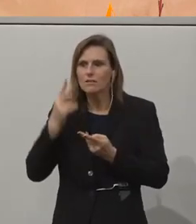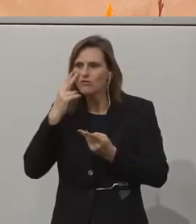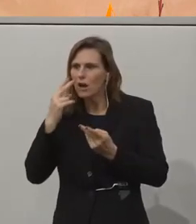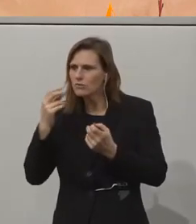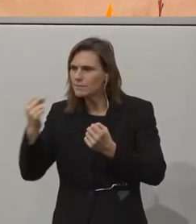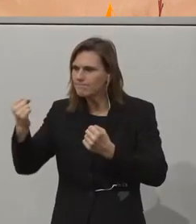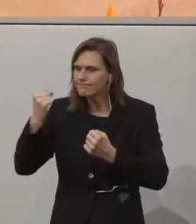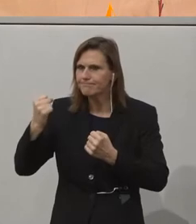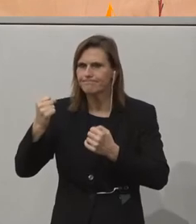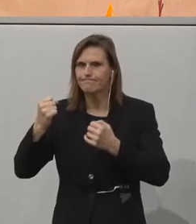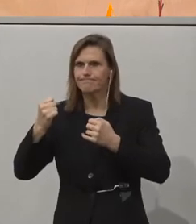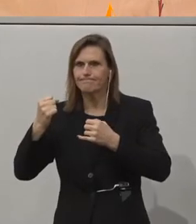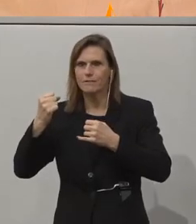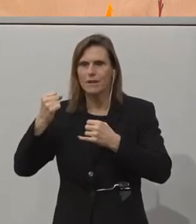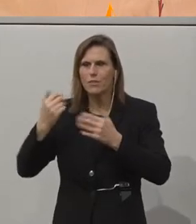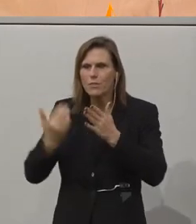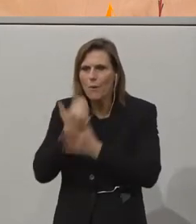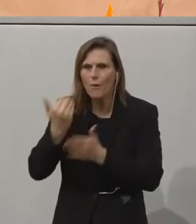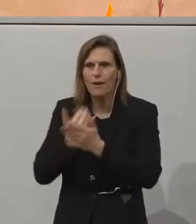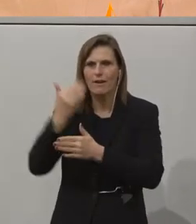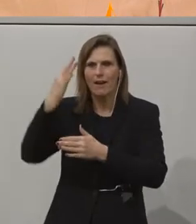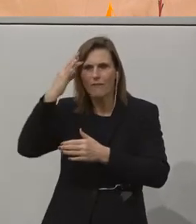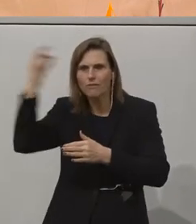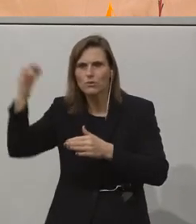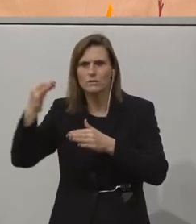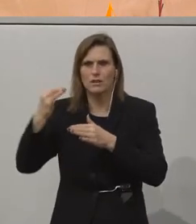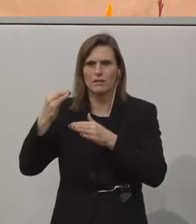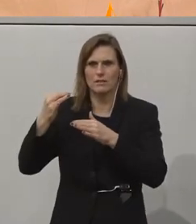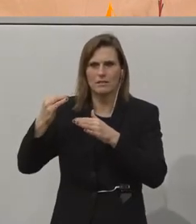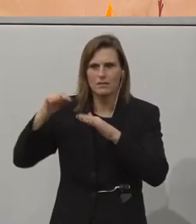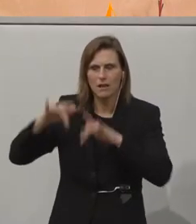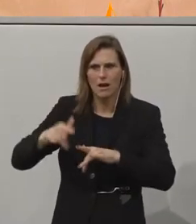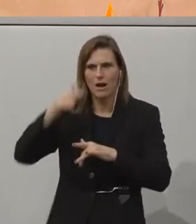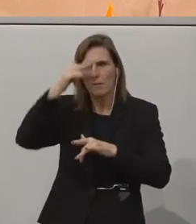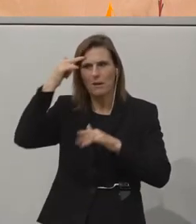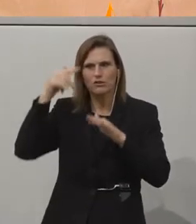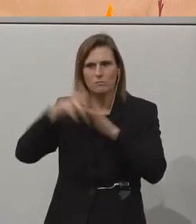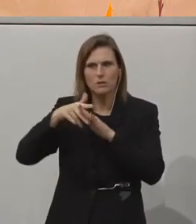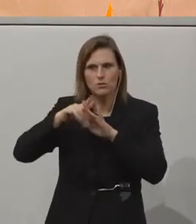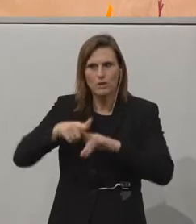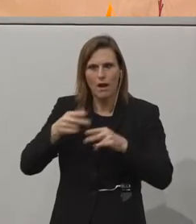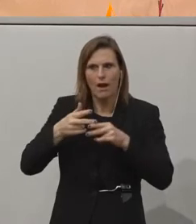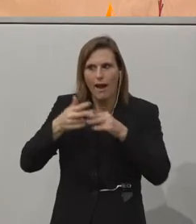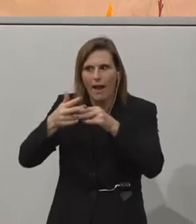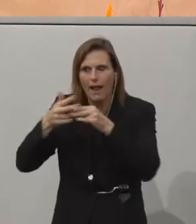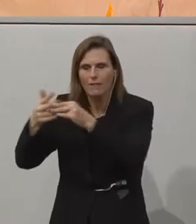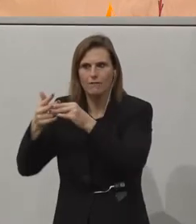impactstärksten, innovativen und skalierbaren Innovationen, die Menschen mit Behinderung helfen,